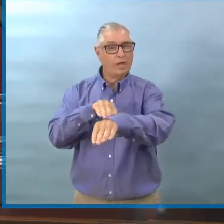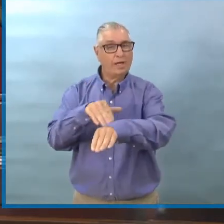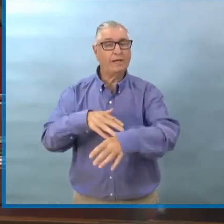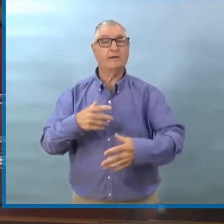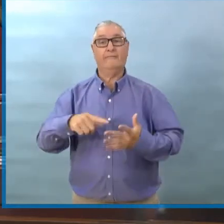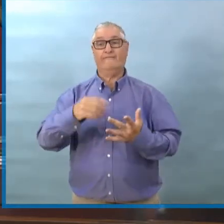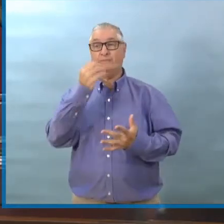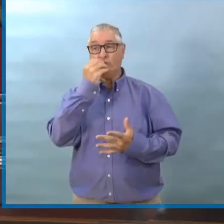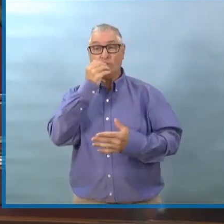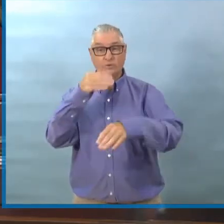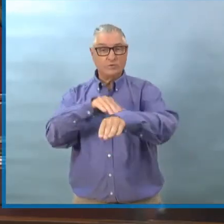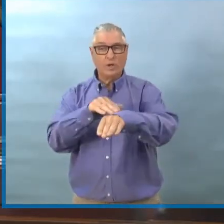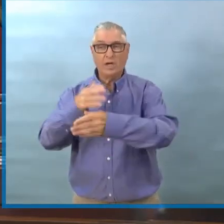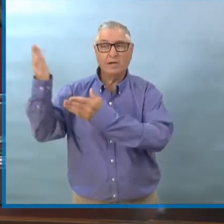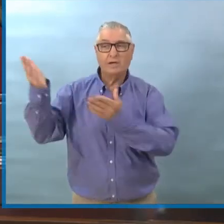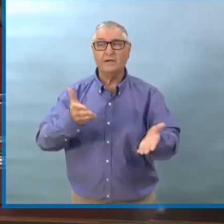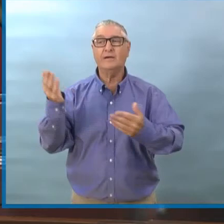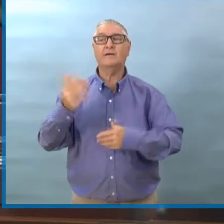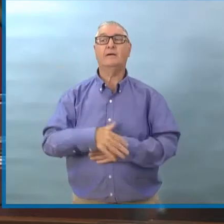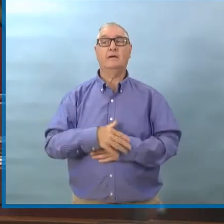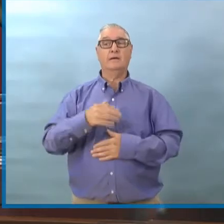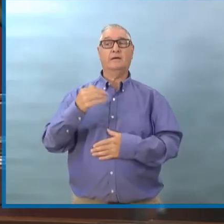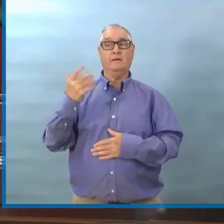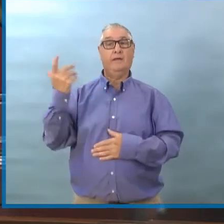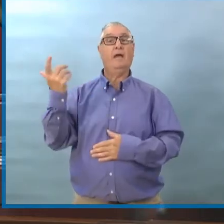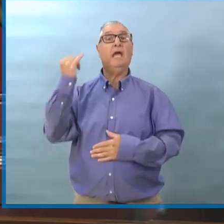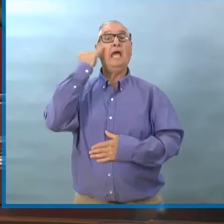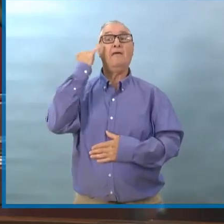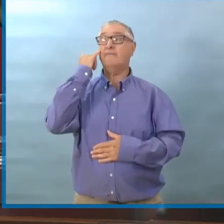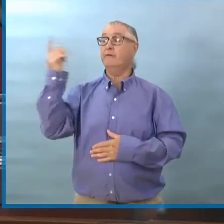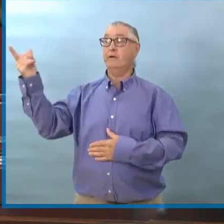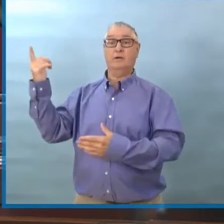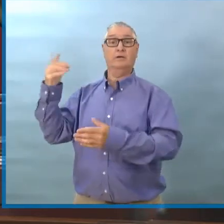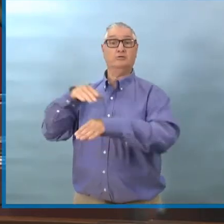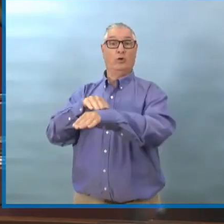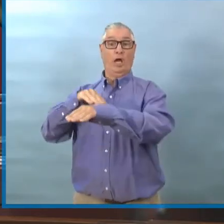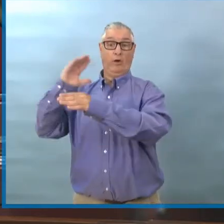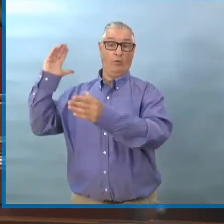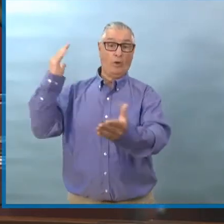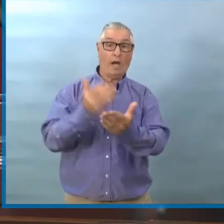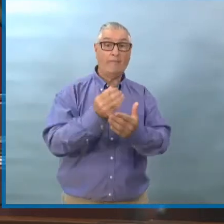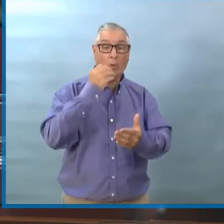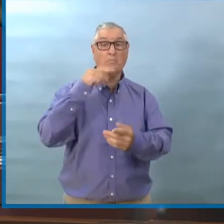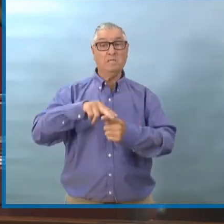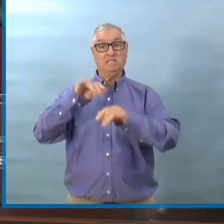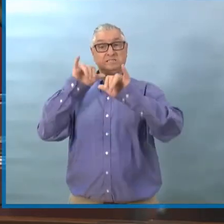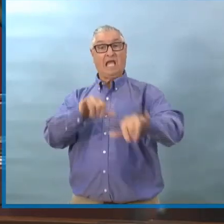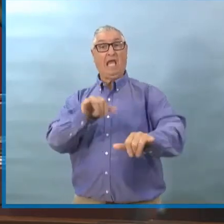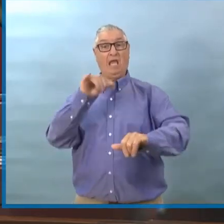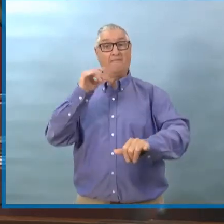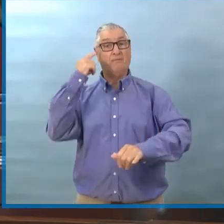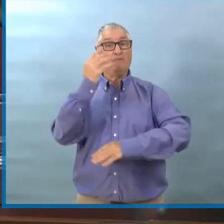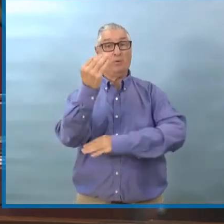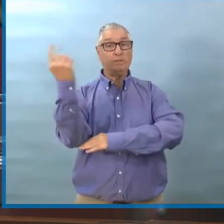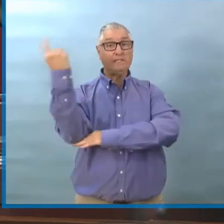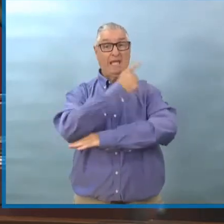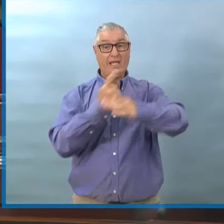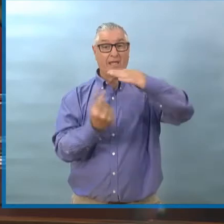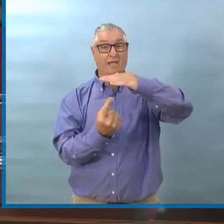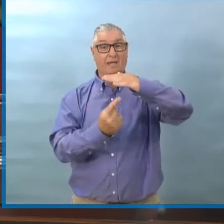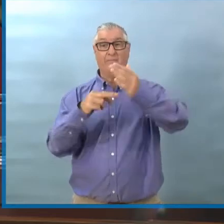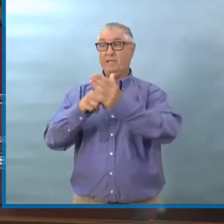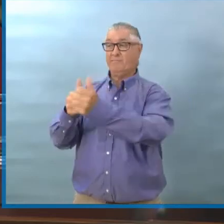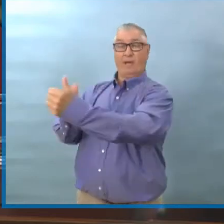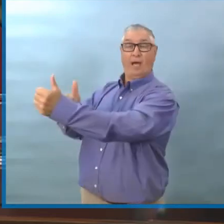Et si on demandait 14 jours d'isolement pour les camionneurs chaque fois qu'ils quittent la province, ces lignes d'approvisionnement